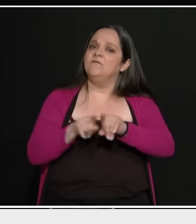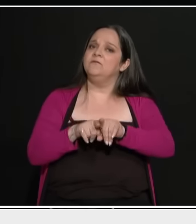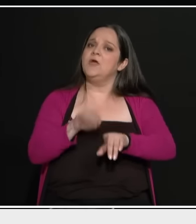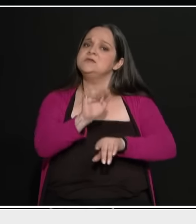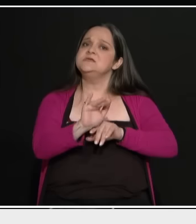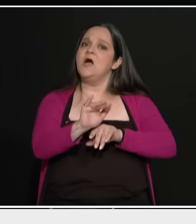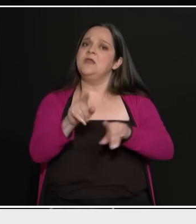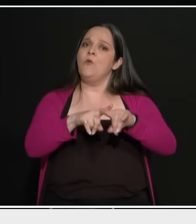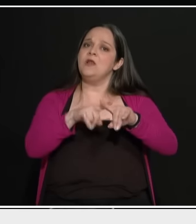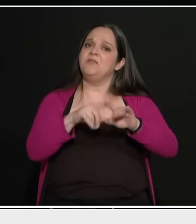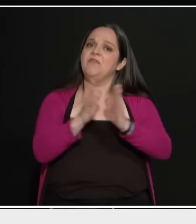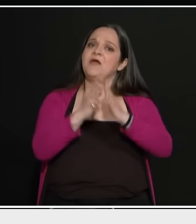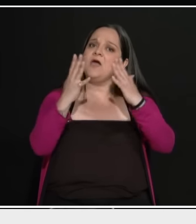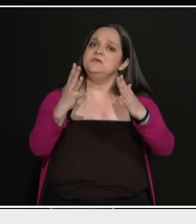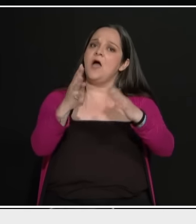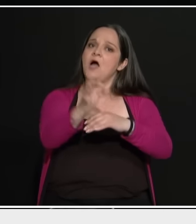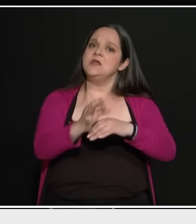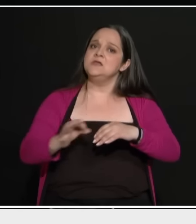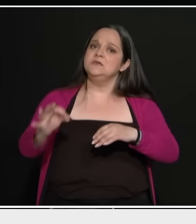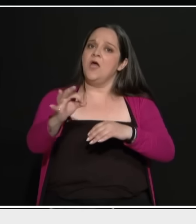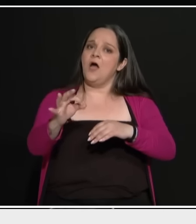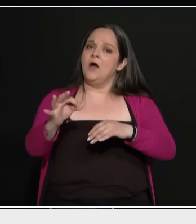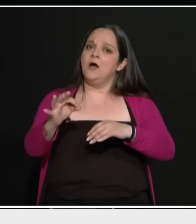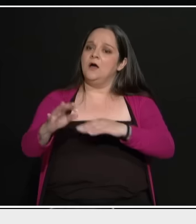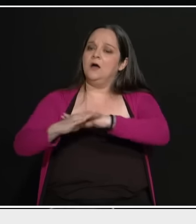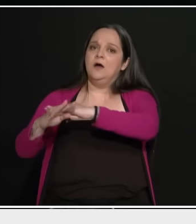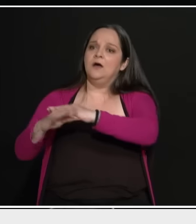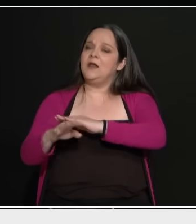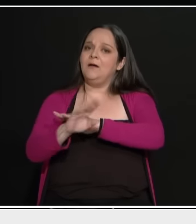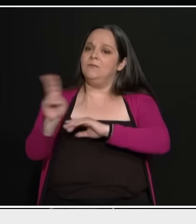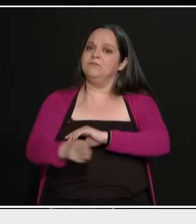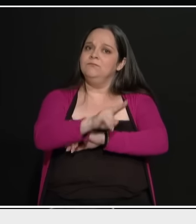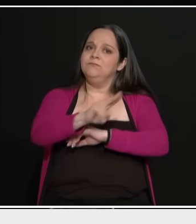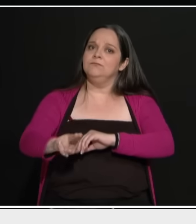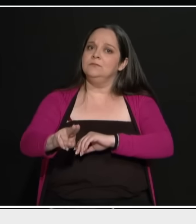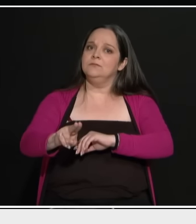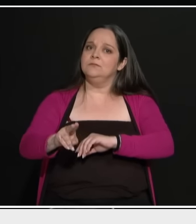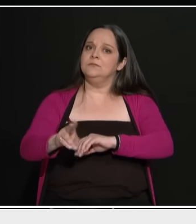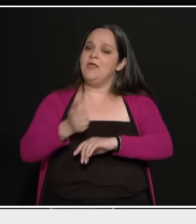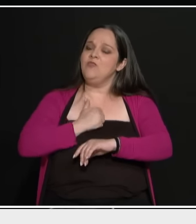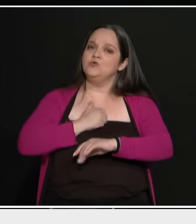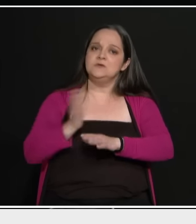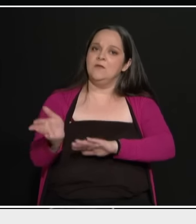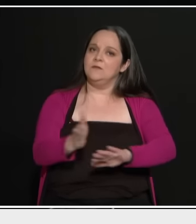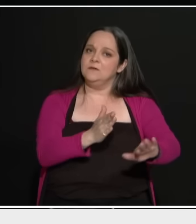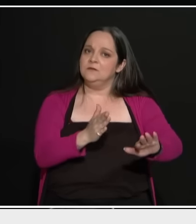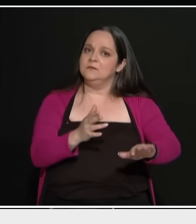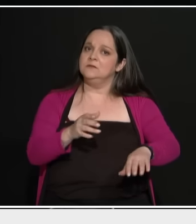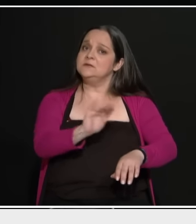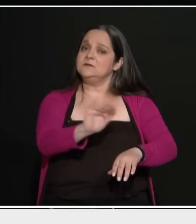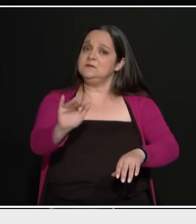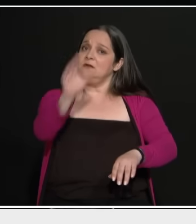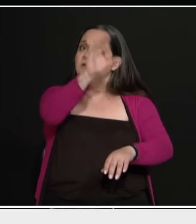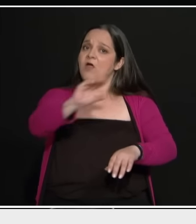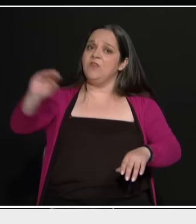να είναι χωρίς υφαλοκρηπίδα. Ζητούν για την μουσουλμανική μειονότητα στη